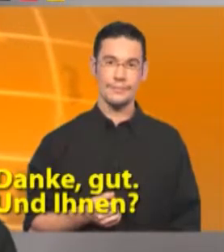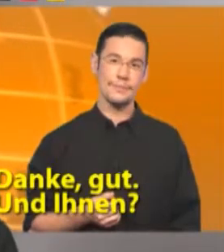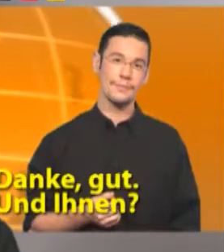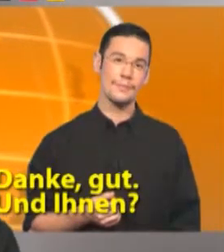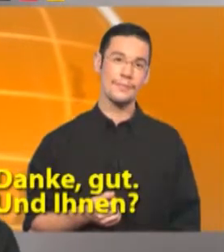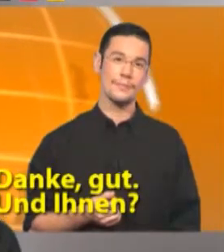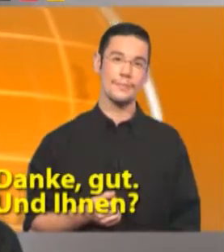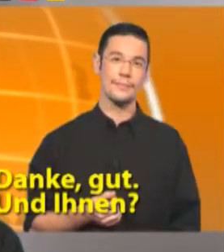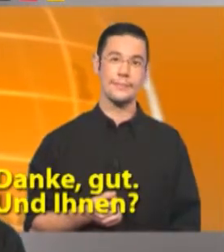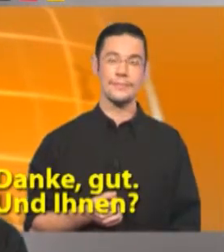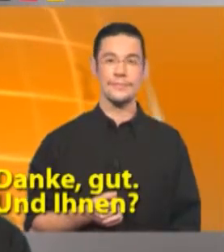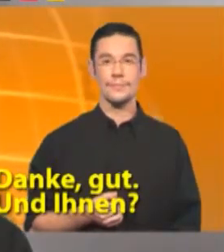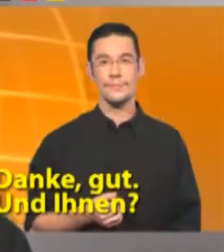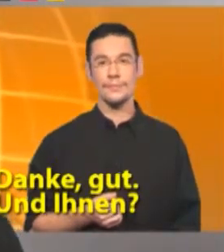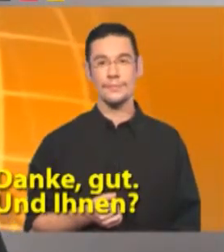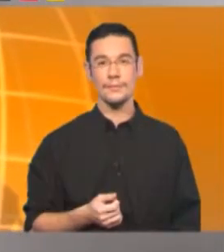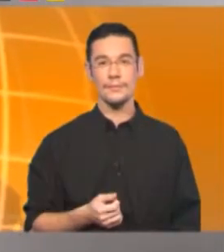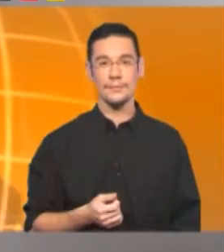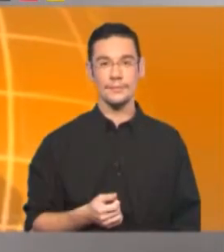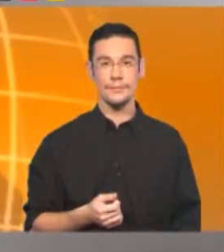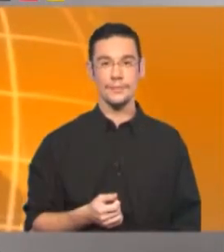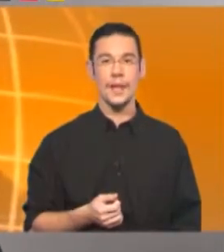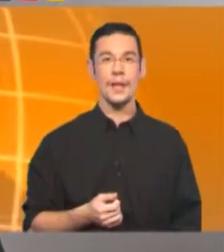Bene, grazie. E lei?